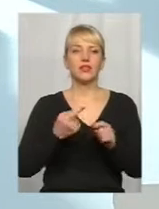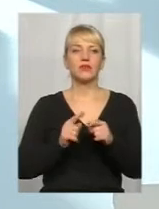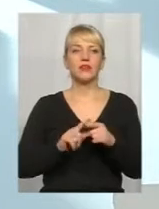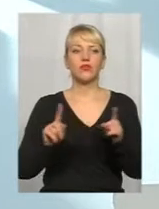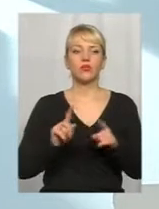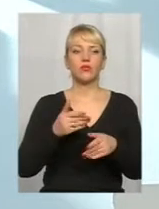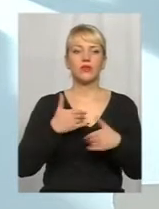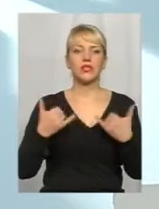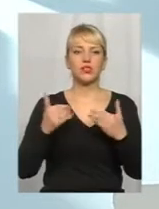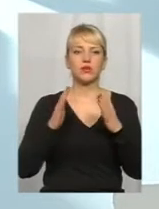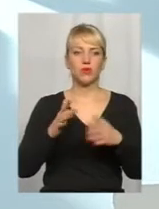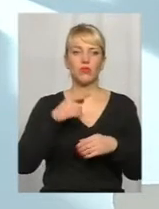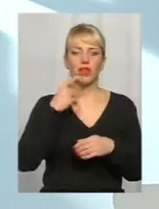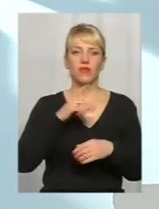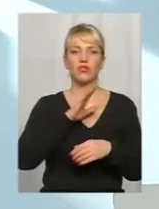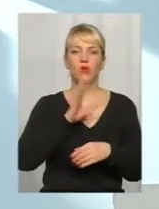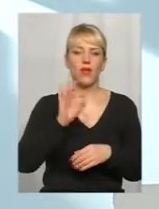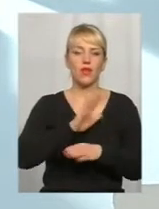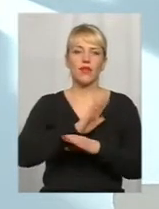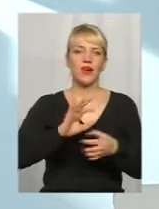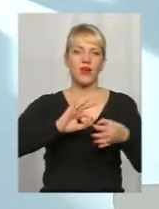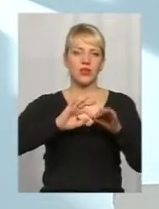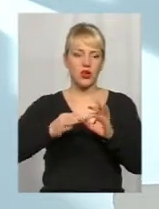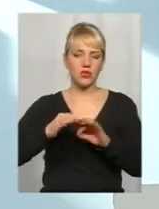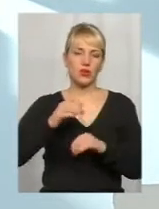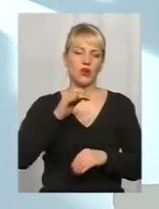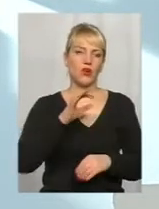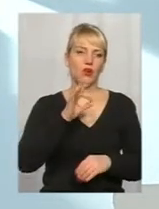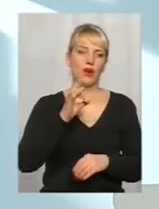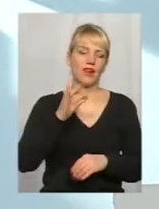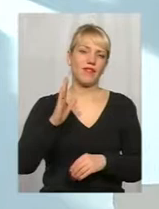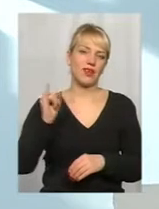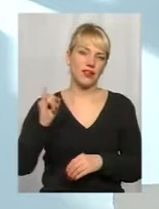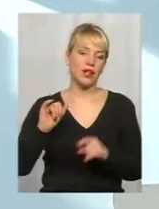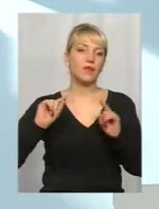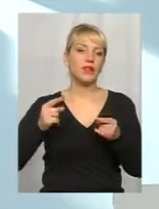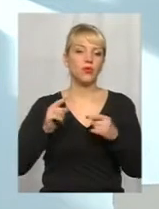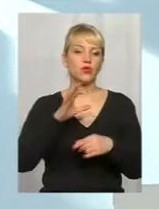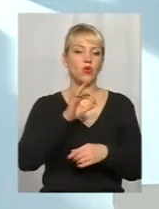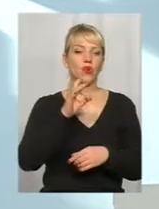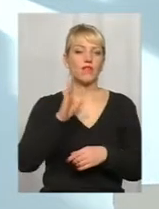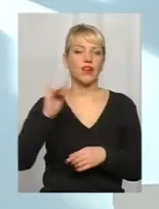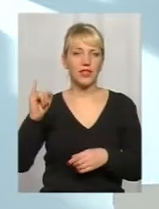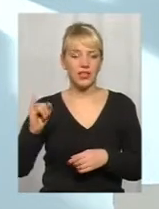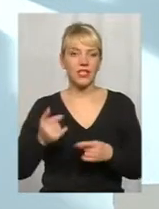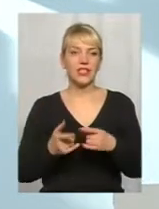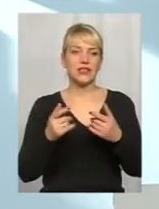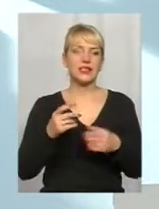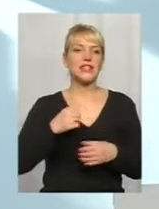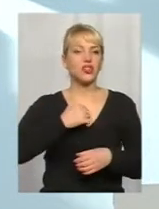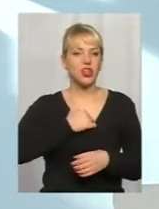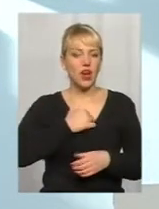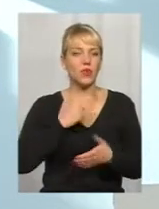зараз будемо говорити о неосложненніх ОРВІ. Це дуже важливо, тому що ОРВІ, к сожалению, імеють,